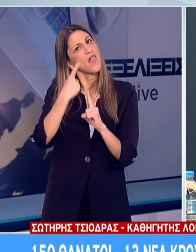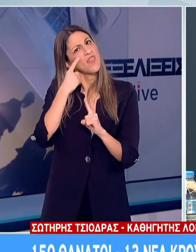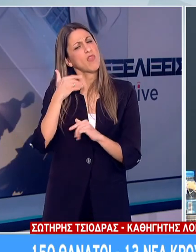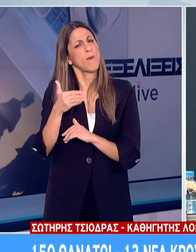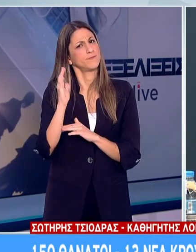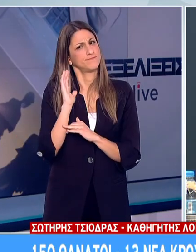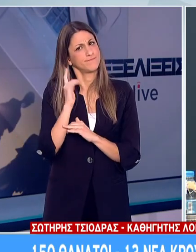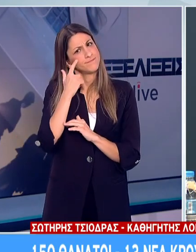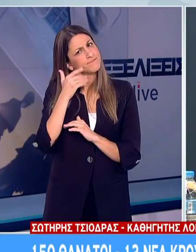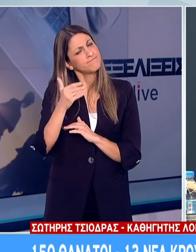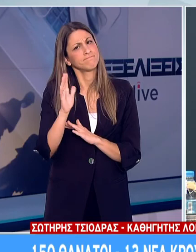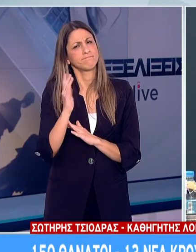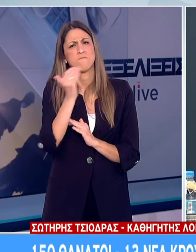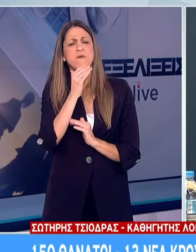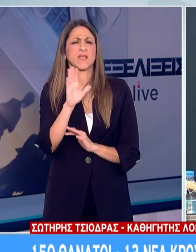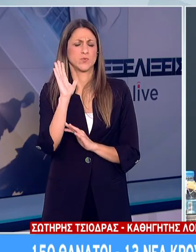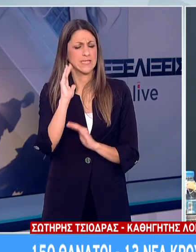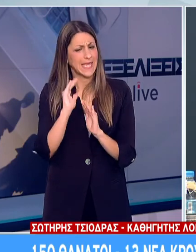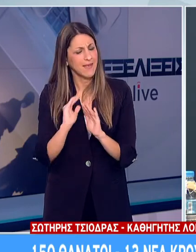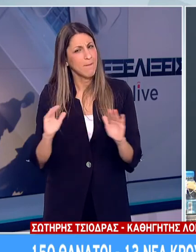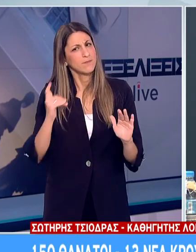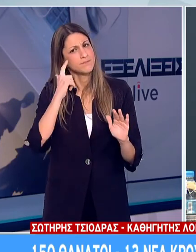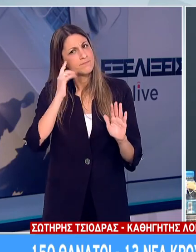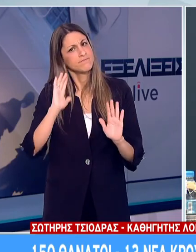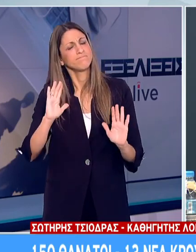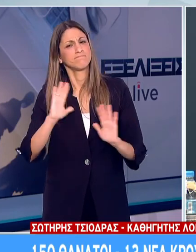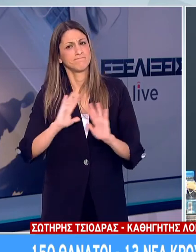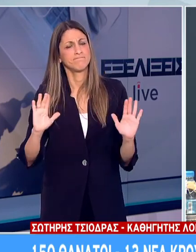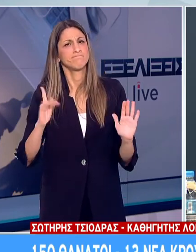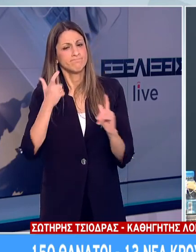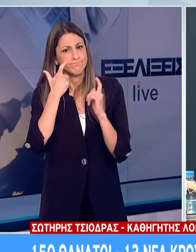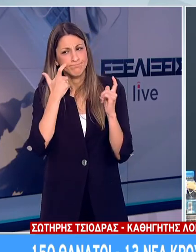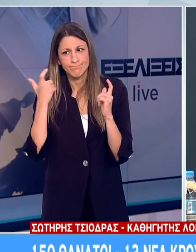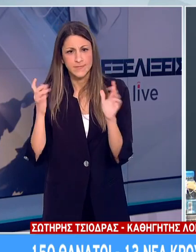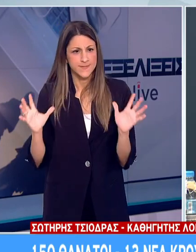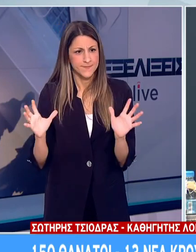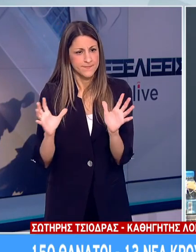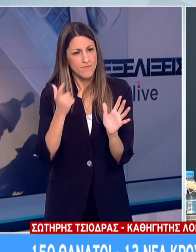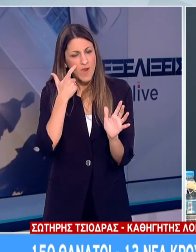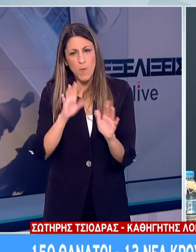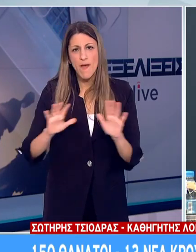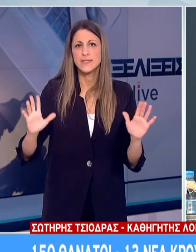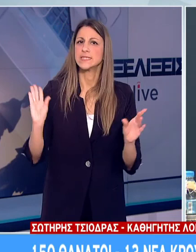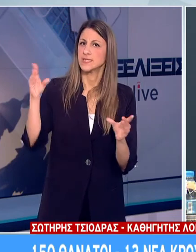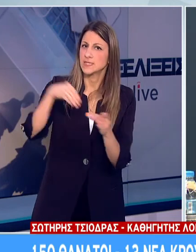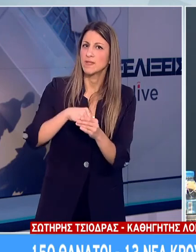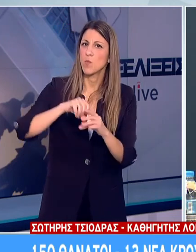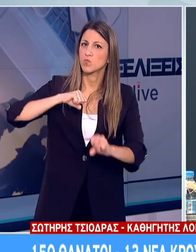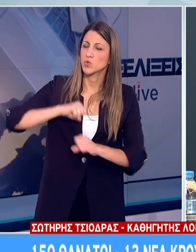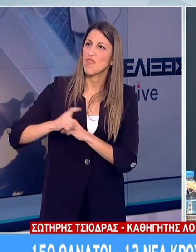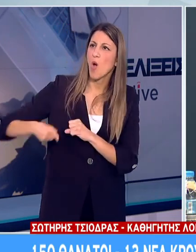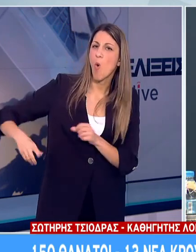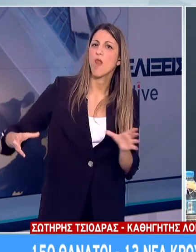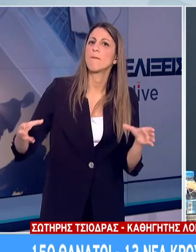νομίζω το μήνυμα παραμένει το ίδιο είμαστε οι επιφυλακοί συμμετέχουμε σε αυτή την προσπάθεια